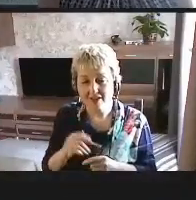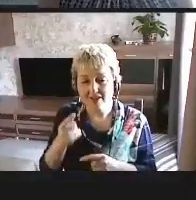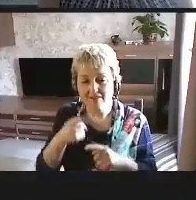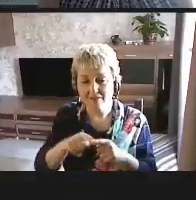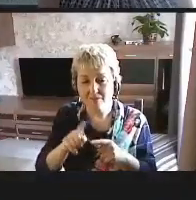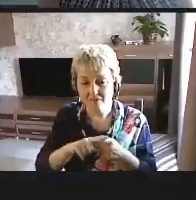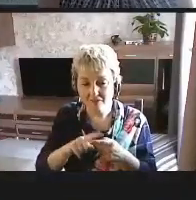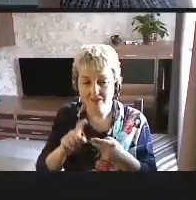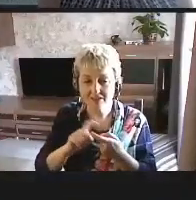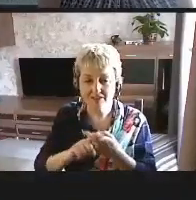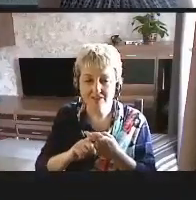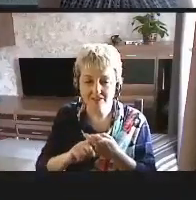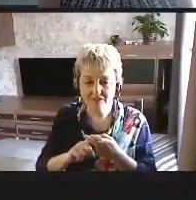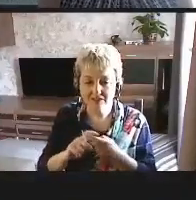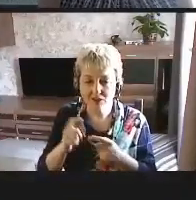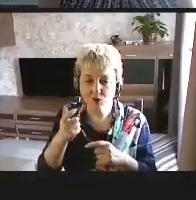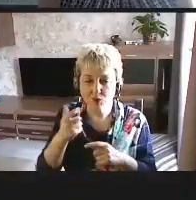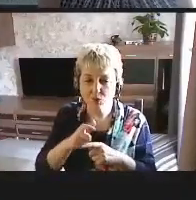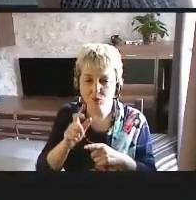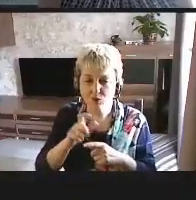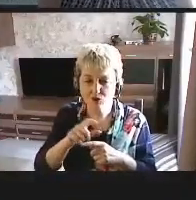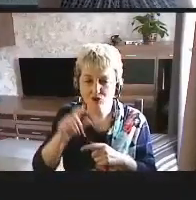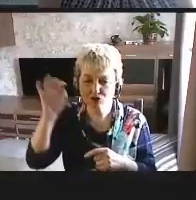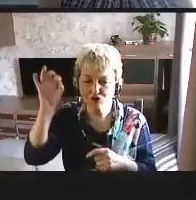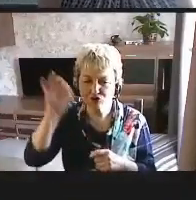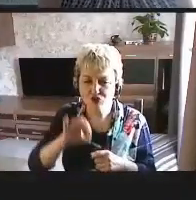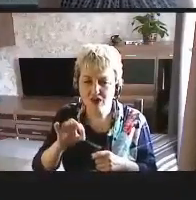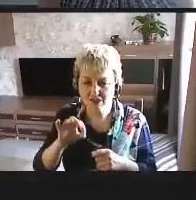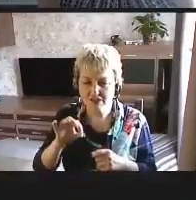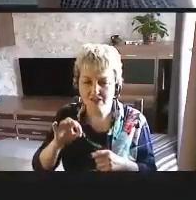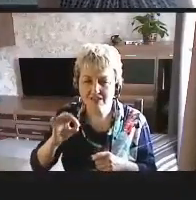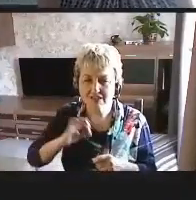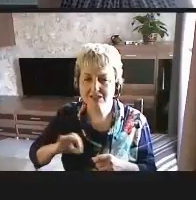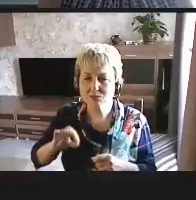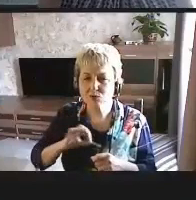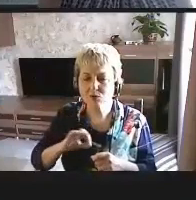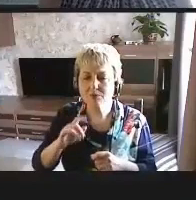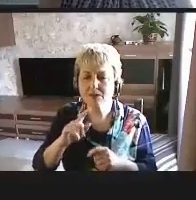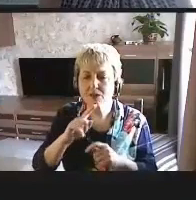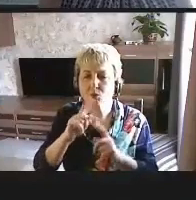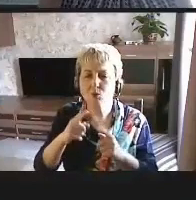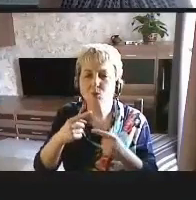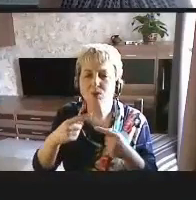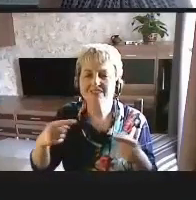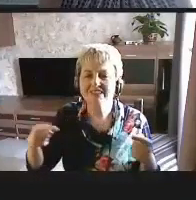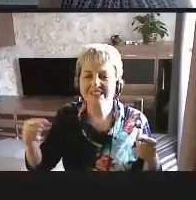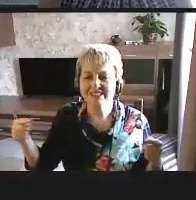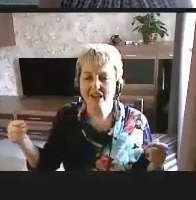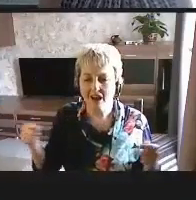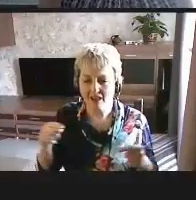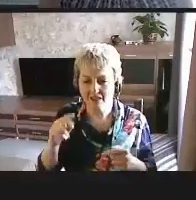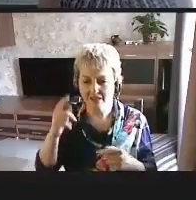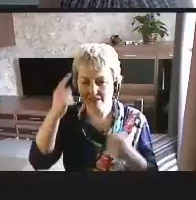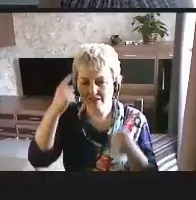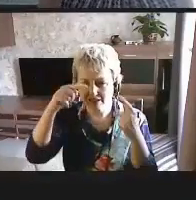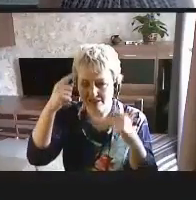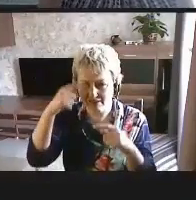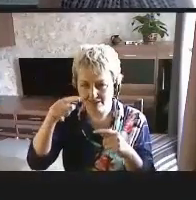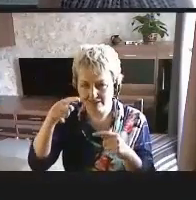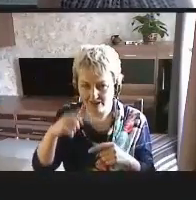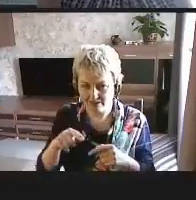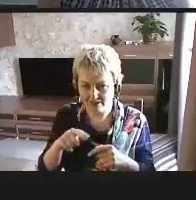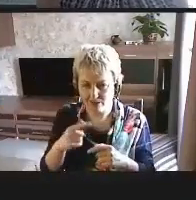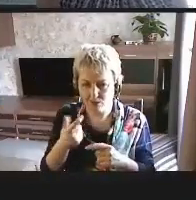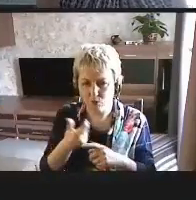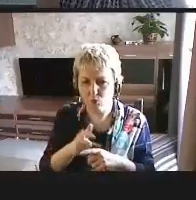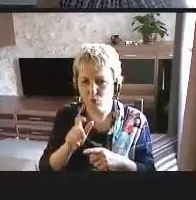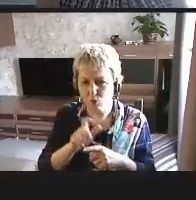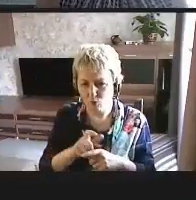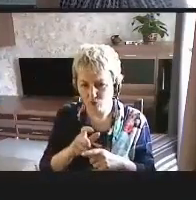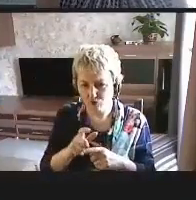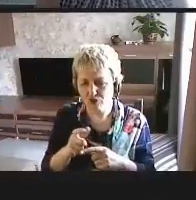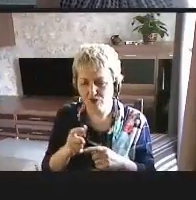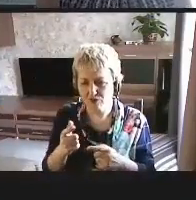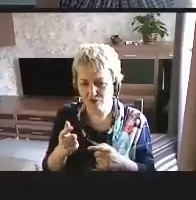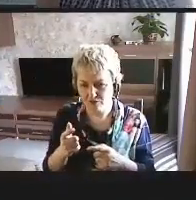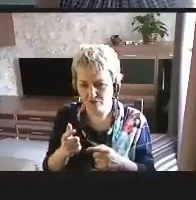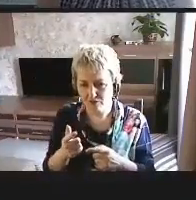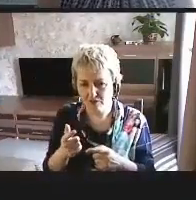связи очень часто используется термин универсальный дизайн. очень я